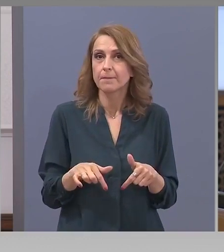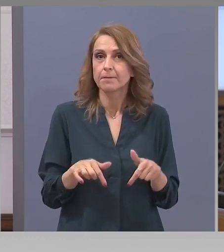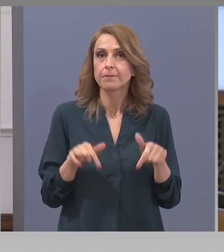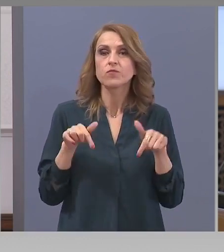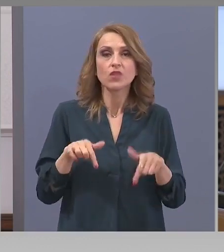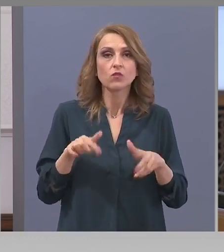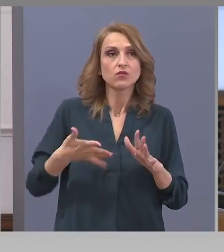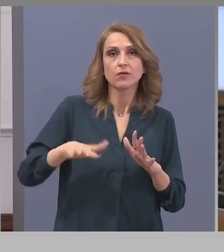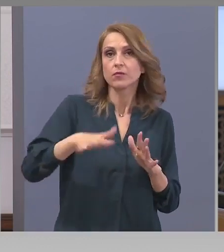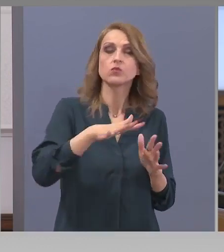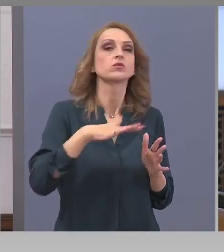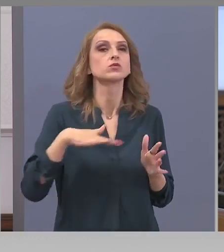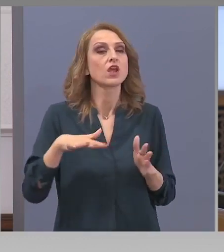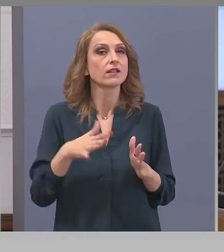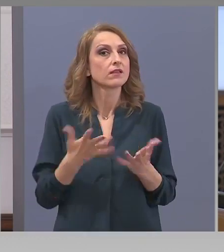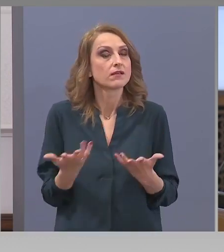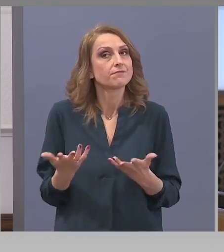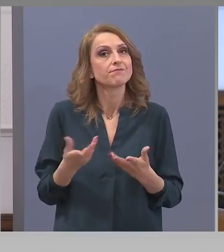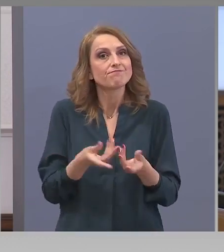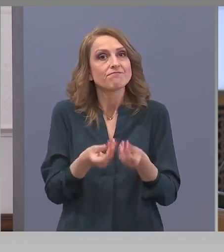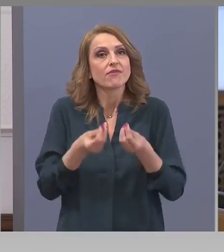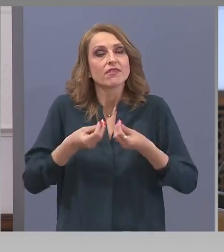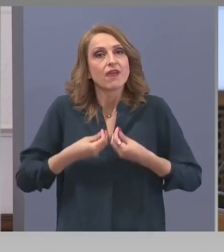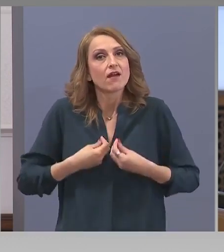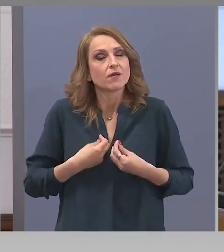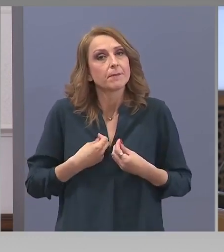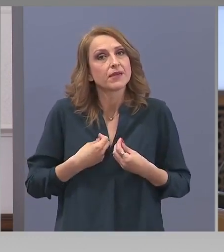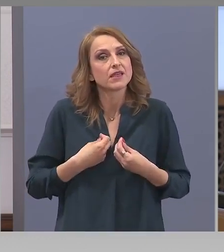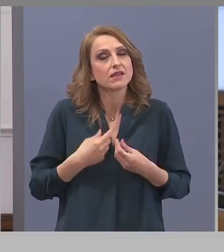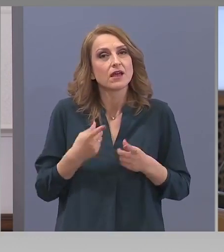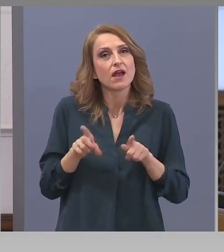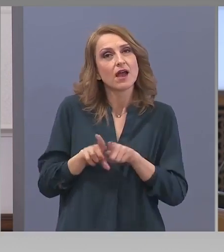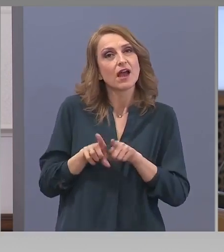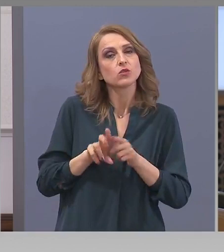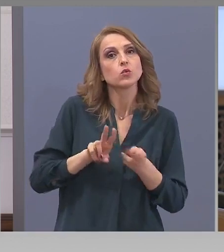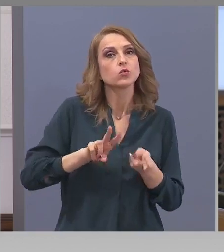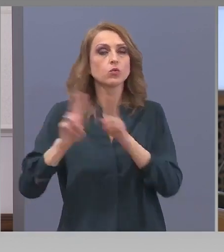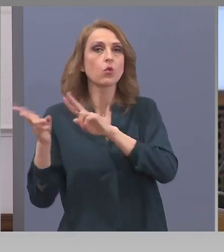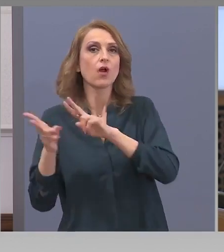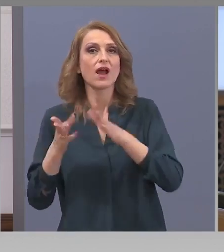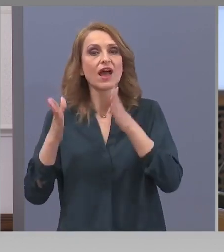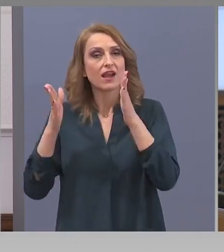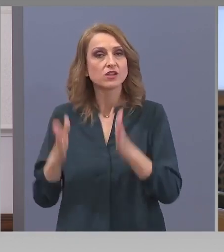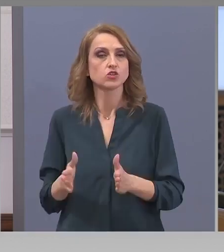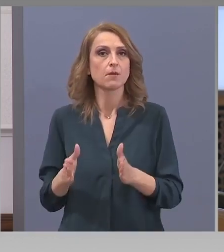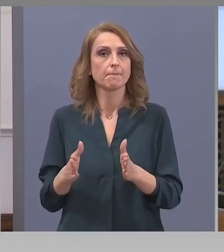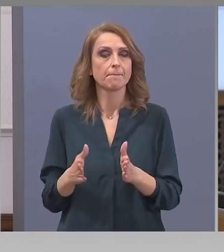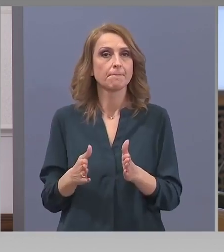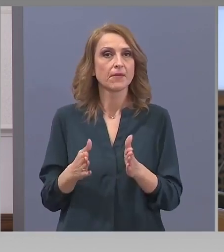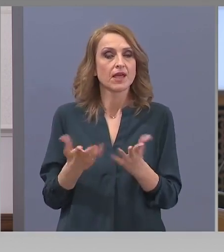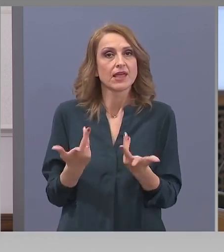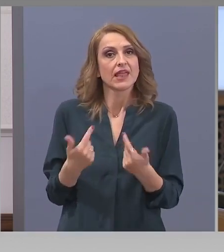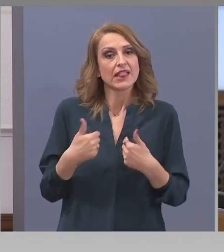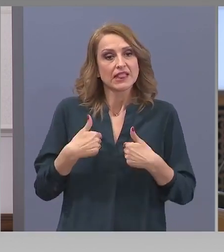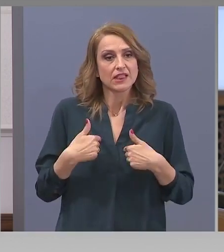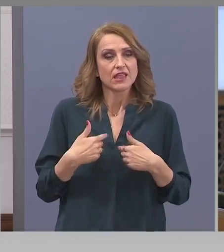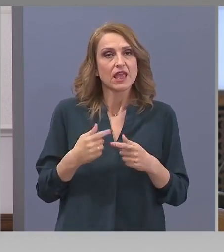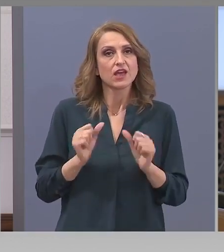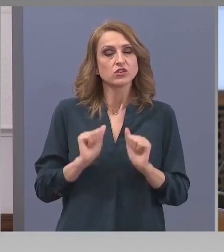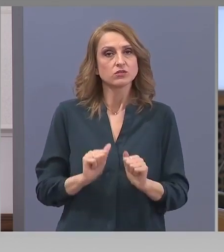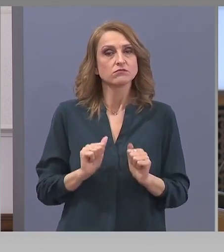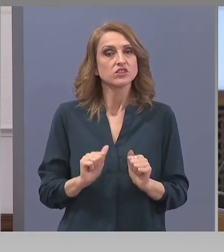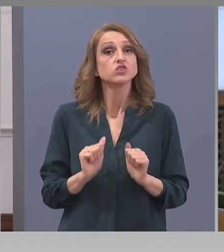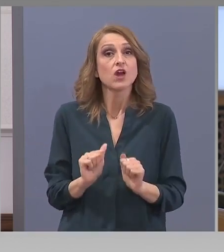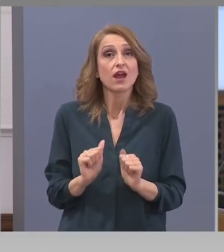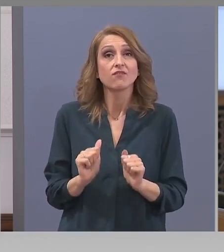ситуация ни вкарва в друг режим. Ние сме на ръба на изчерпване на тези лични